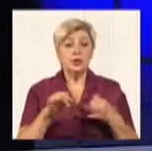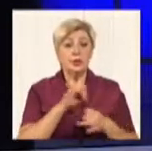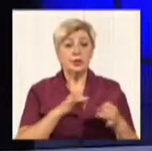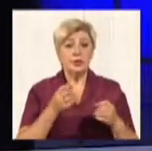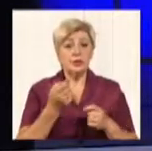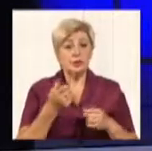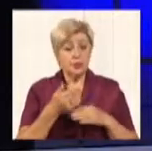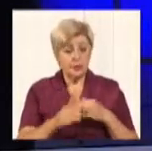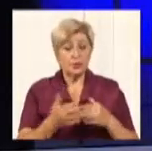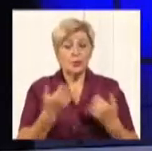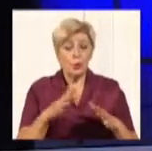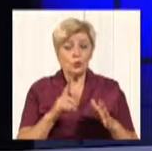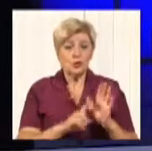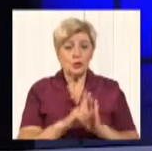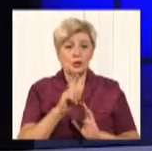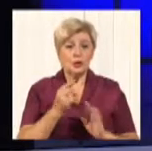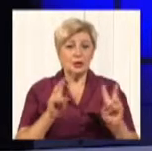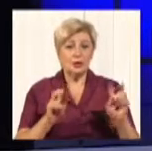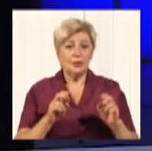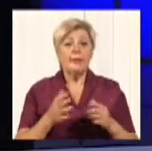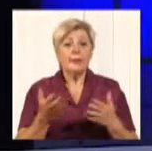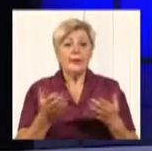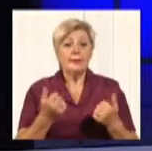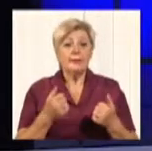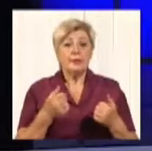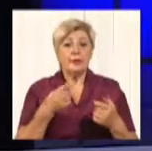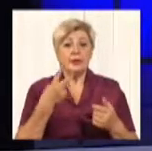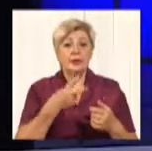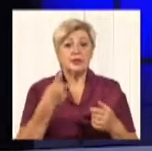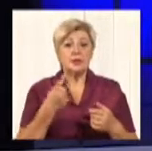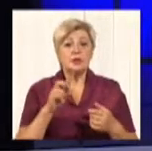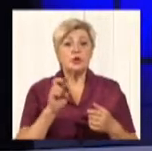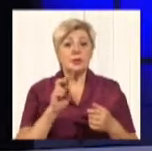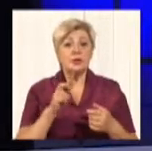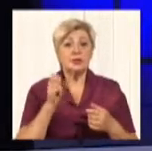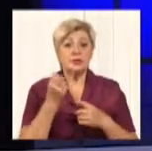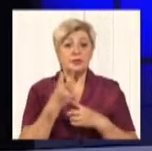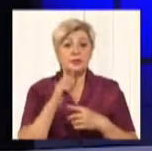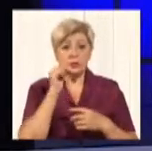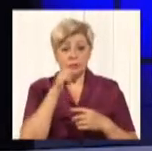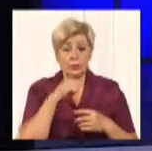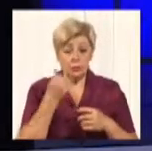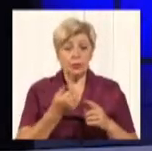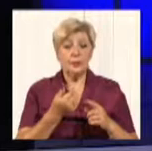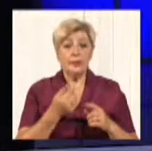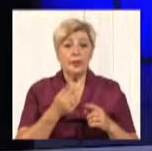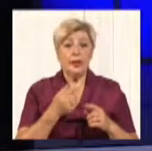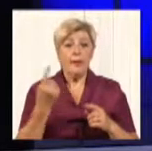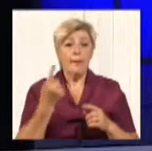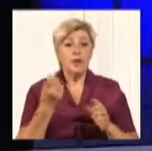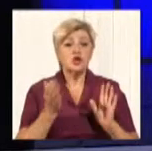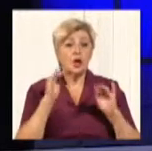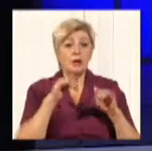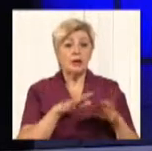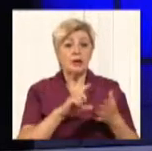сталося, то хочу, щоб вивели нам на екран 21 березня 2012 року. Це про те, що пані Олена говорила про першу хвилю.